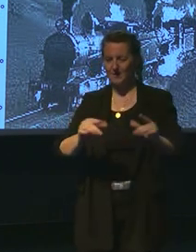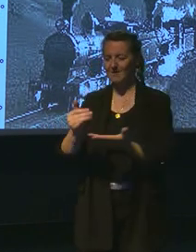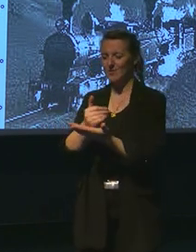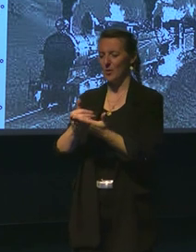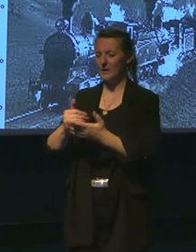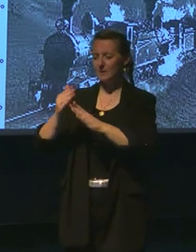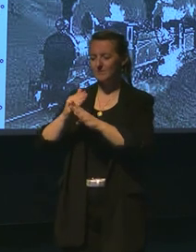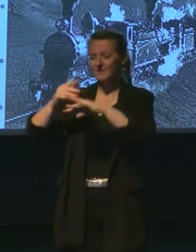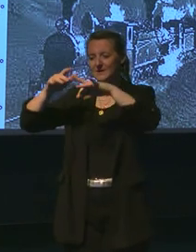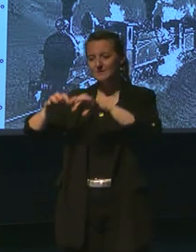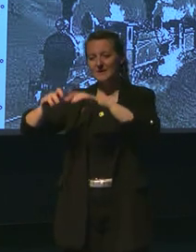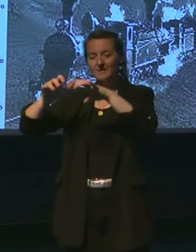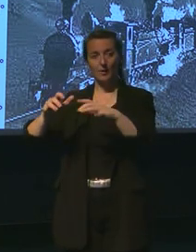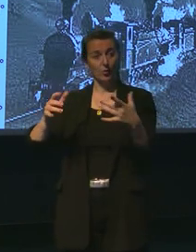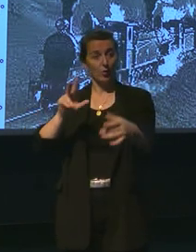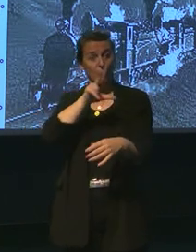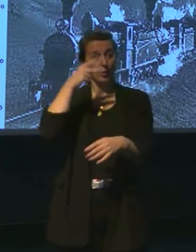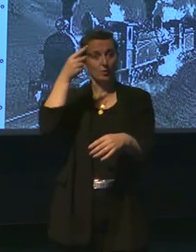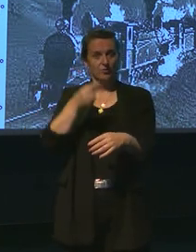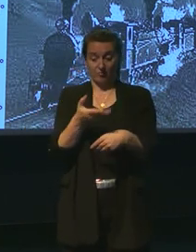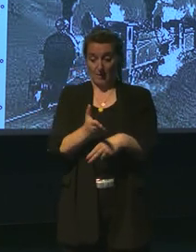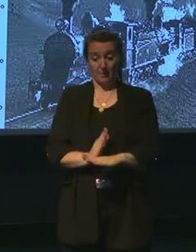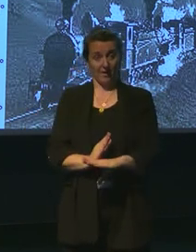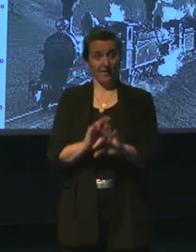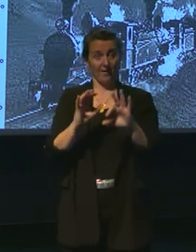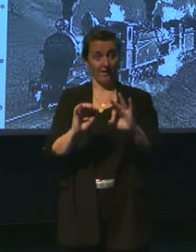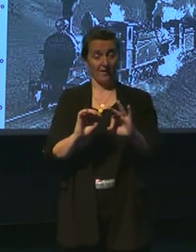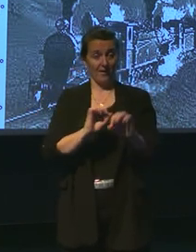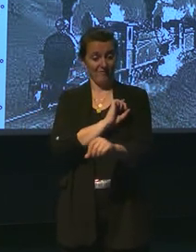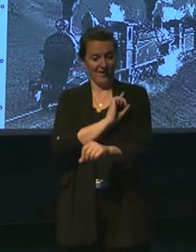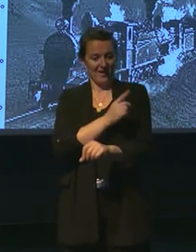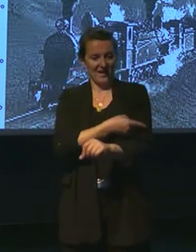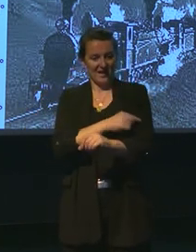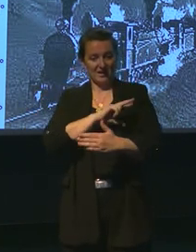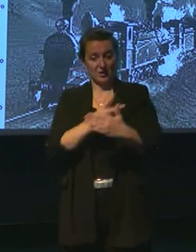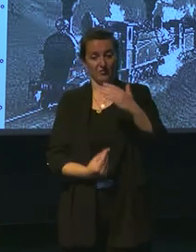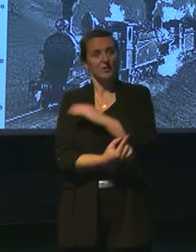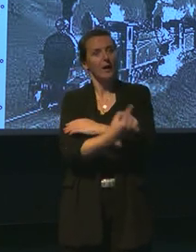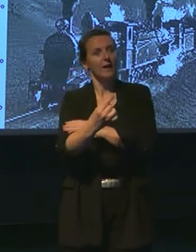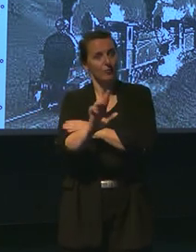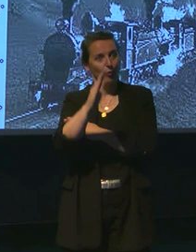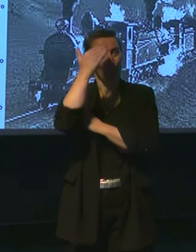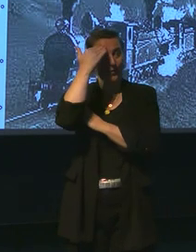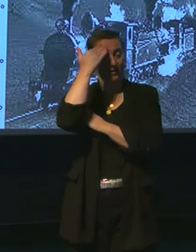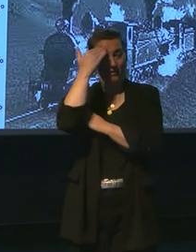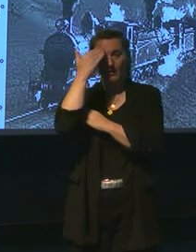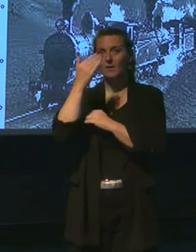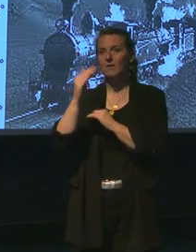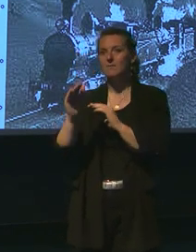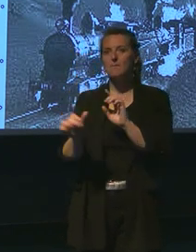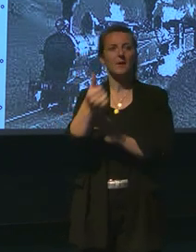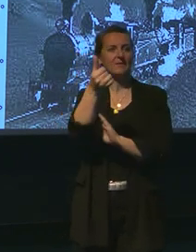prévoit l'épuisement de la seule ressource d'énergie fossile qu'il connaissait à l'époque, en tout cas, l'énergie fossile majeure,